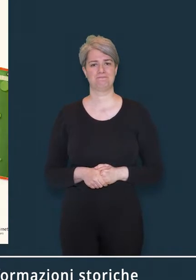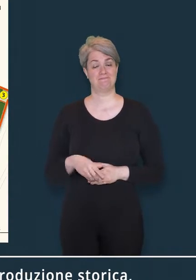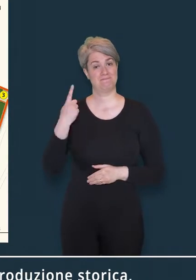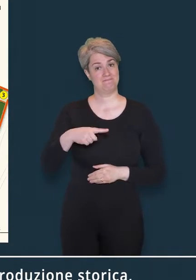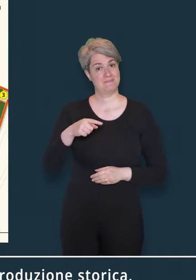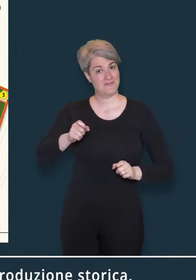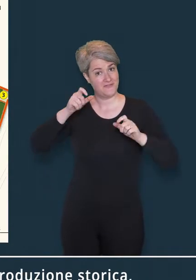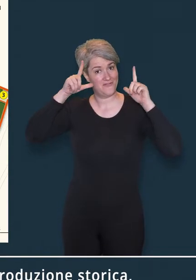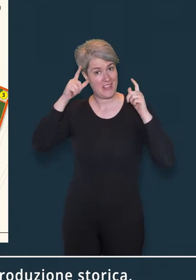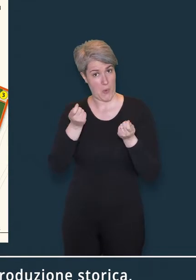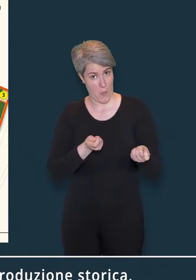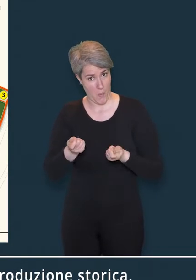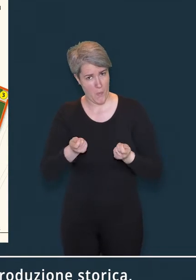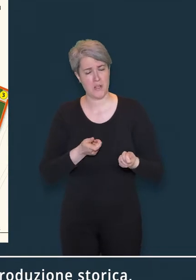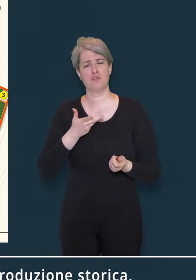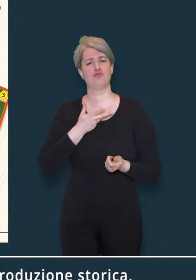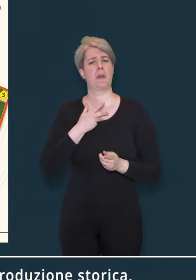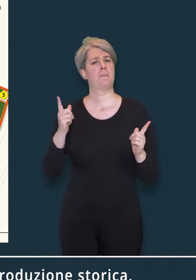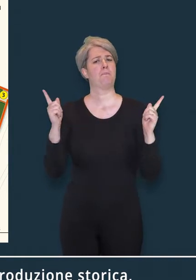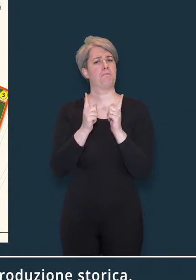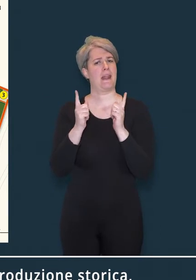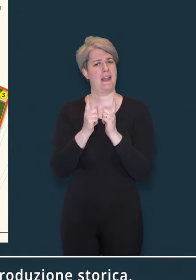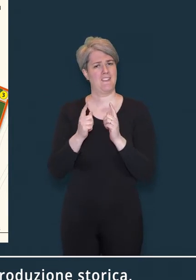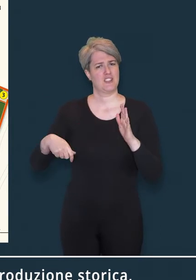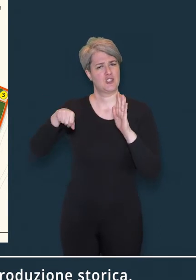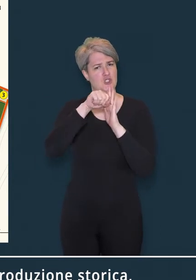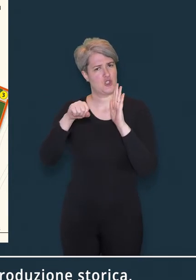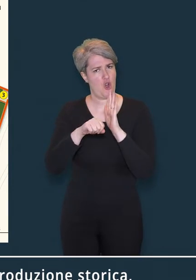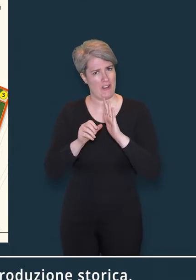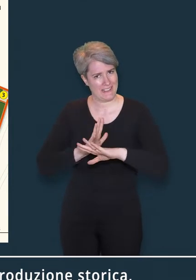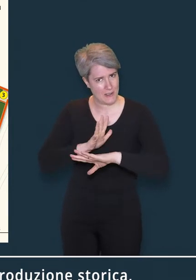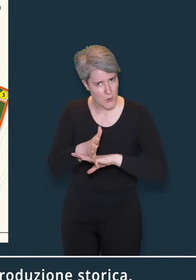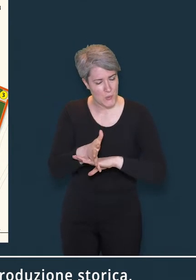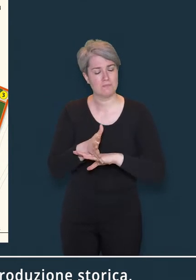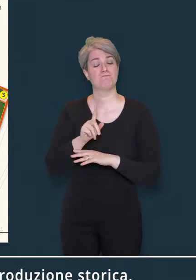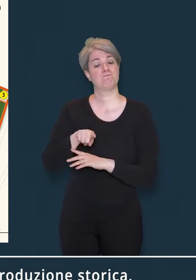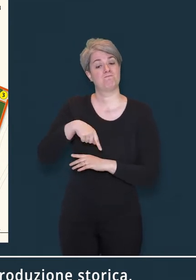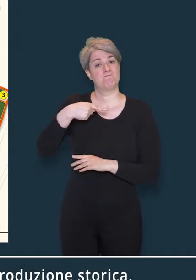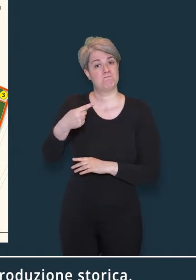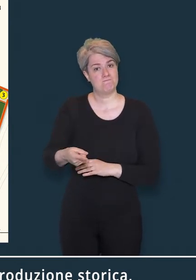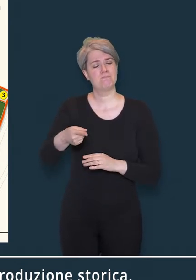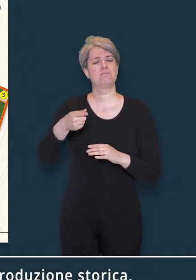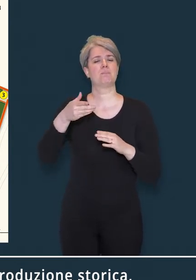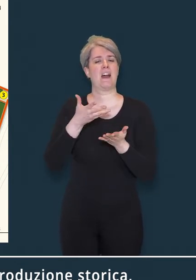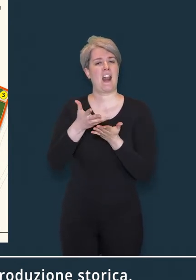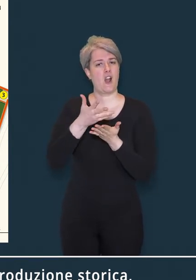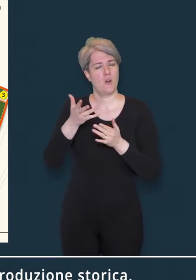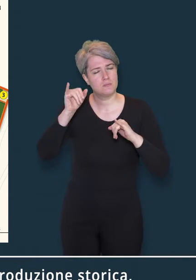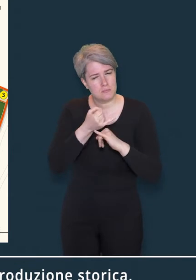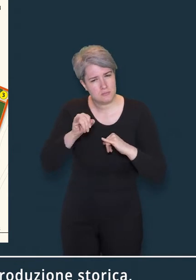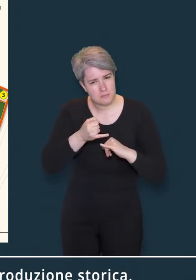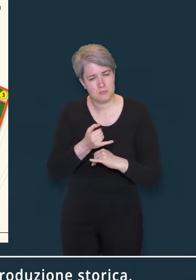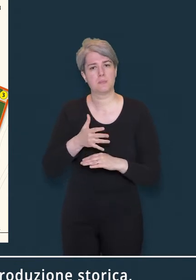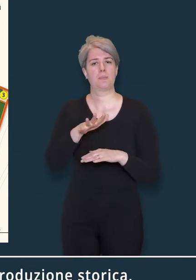Questa audioguida, dopo una breve introduzione storica, descriverà nel dettaglio la